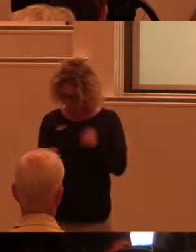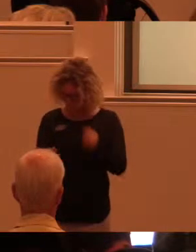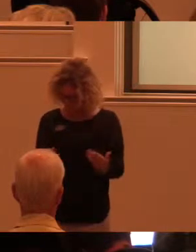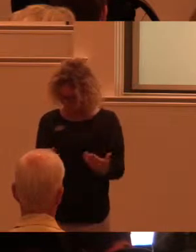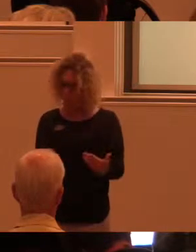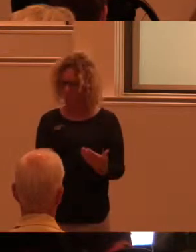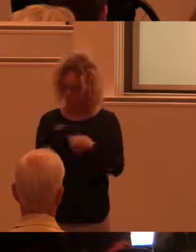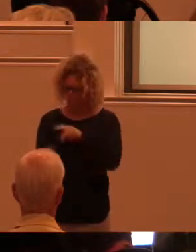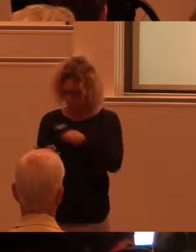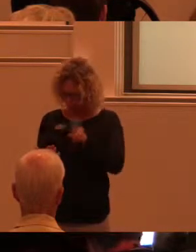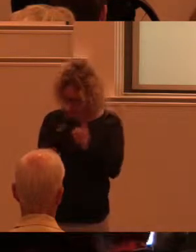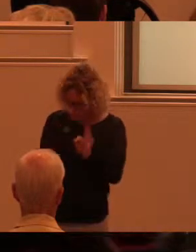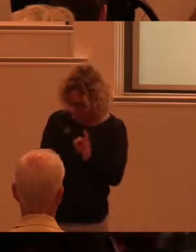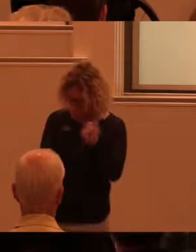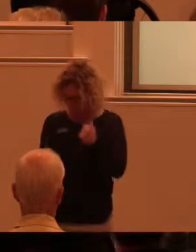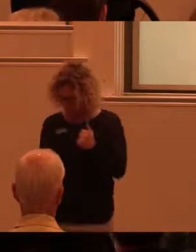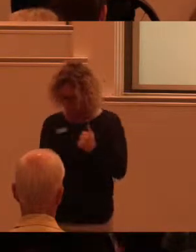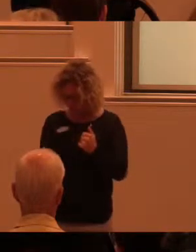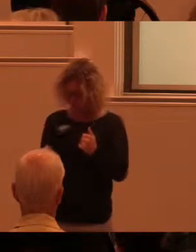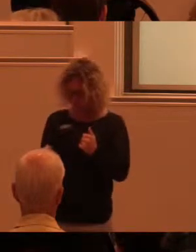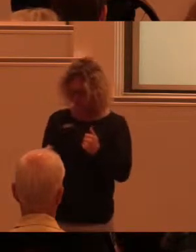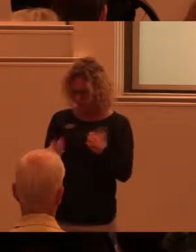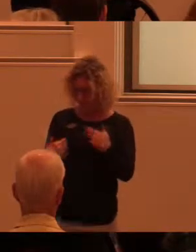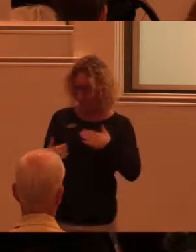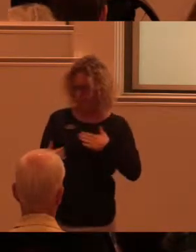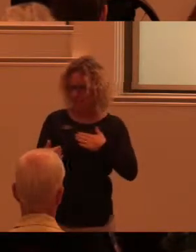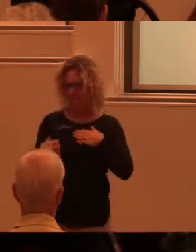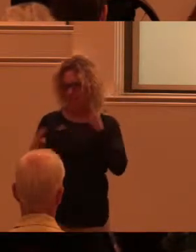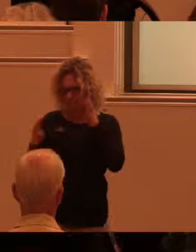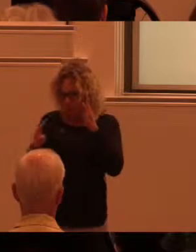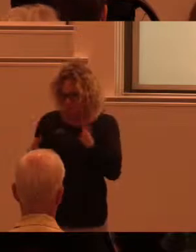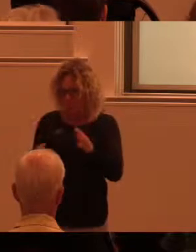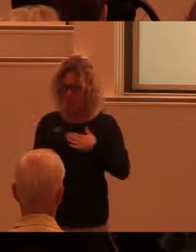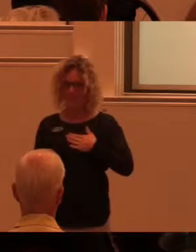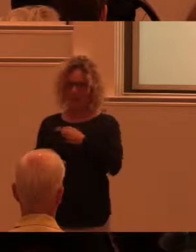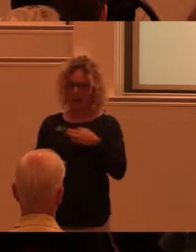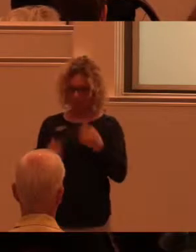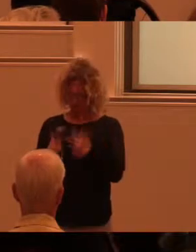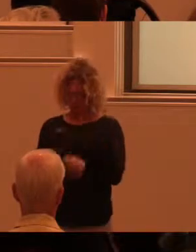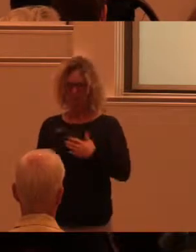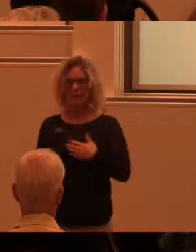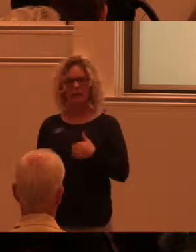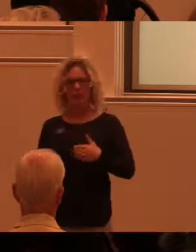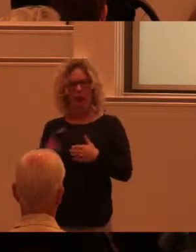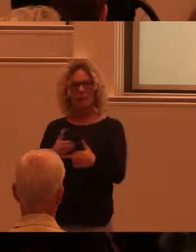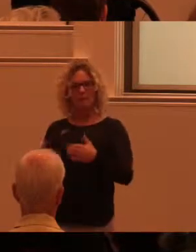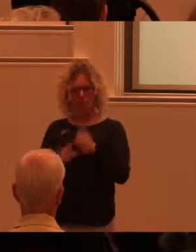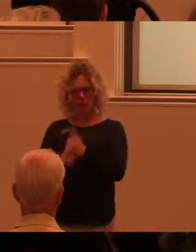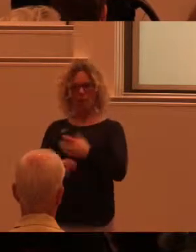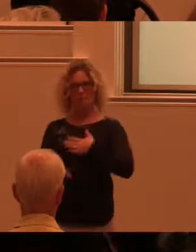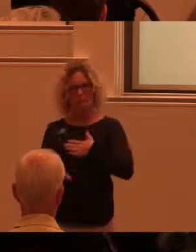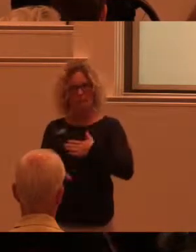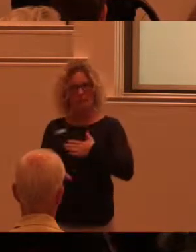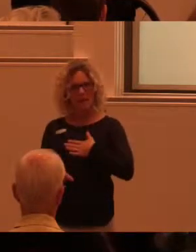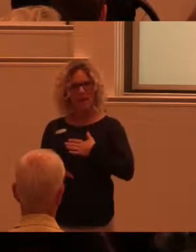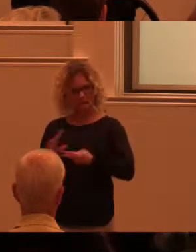att se hur kan jag få de ringsignaler jag vill ha. Vilka appar jag brukar använda. Så vi är mycket mer idag vana vid att